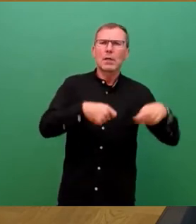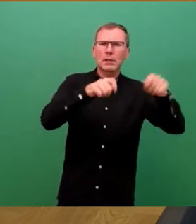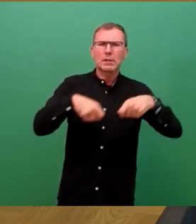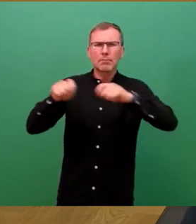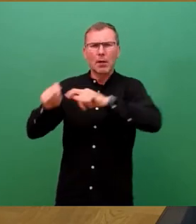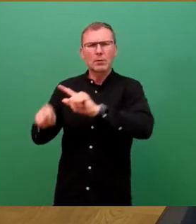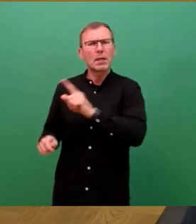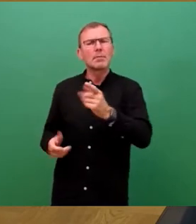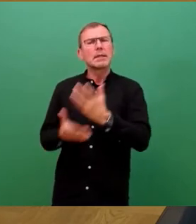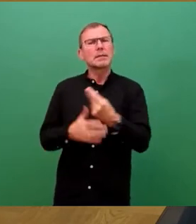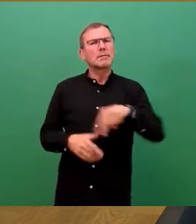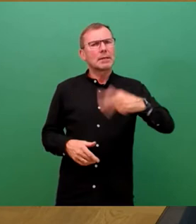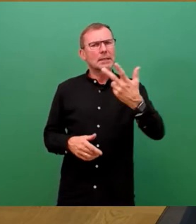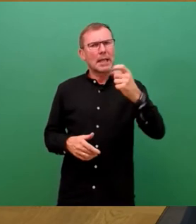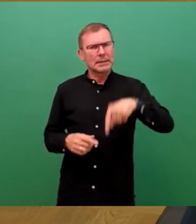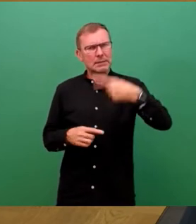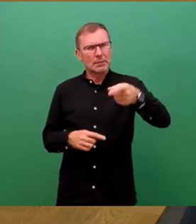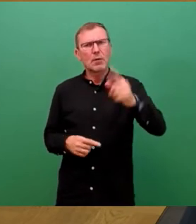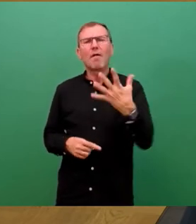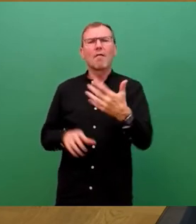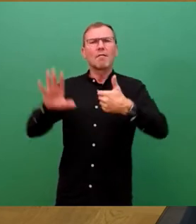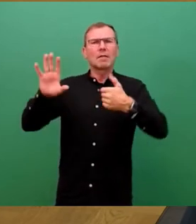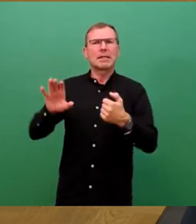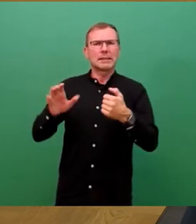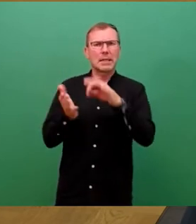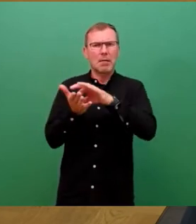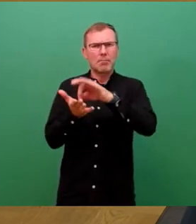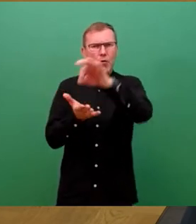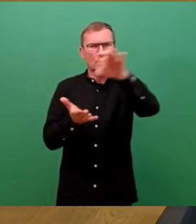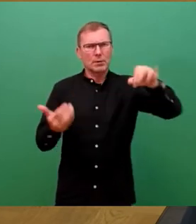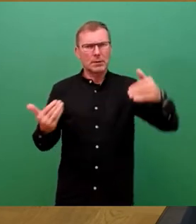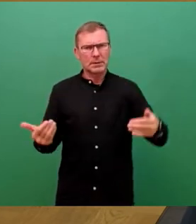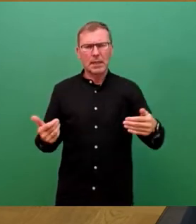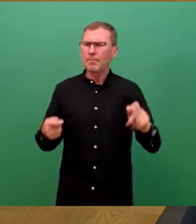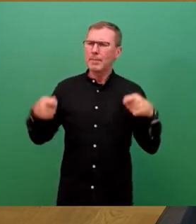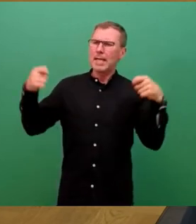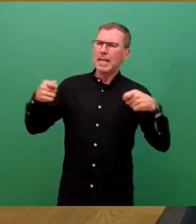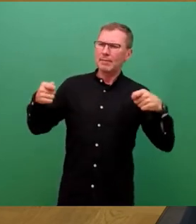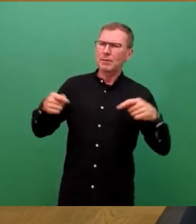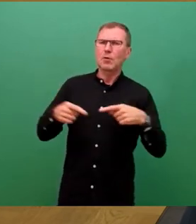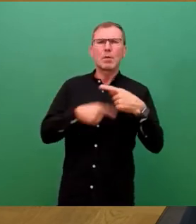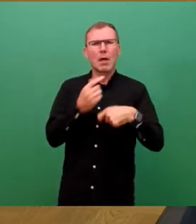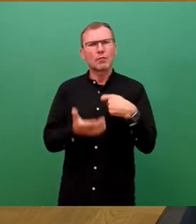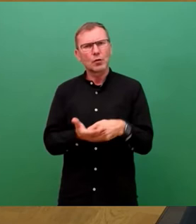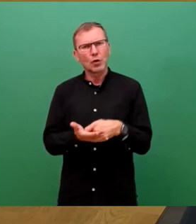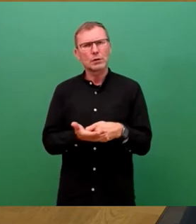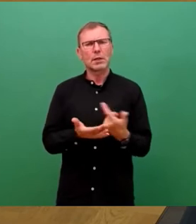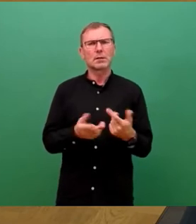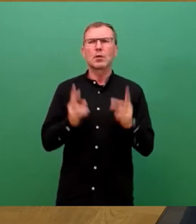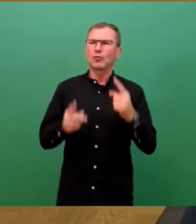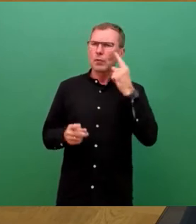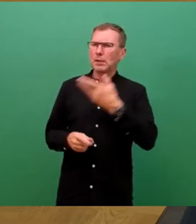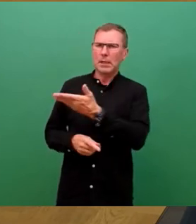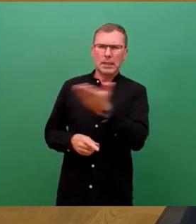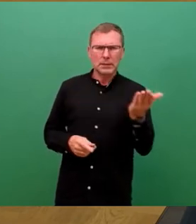2023 sollen es dann 65 Mobi-Punkte werden und die Investitions- und die laufenden Kosten wurden den Stadträten und auch den